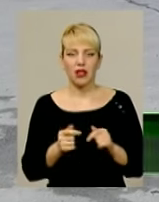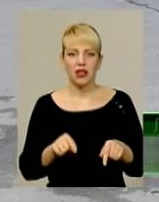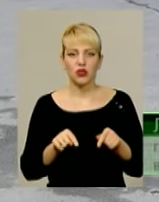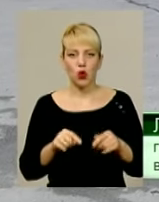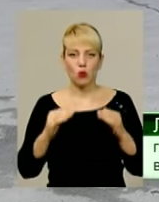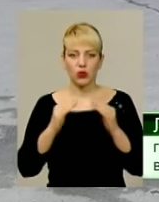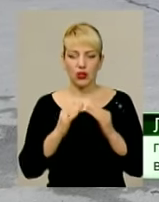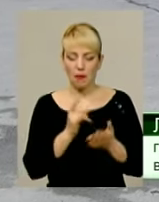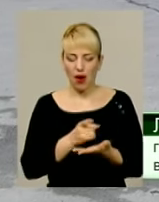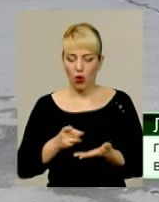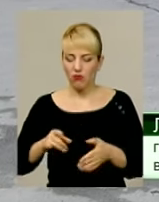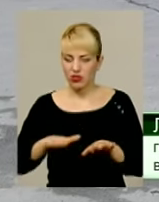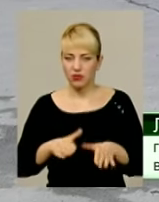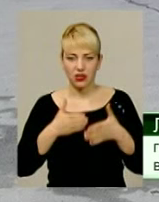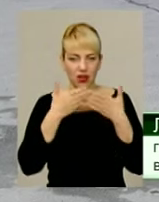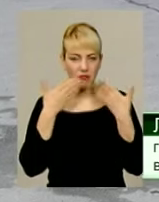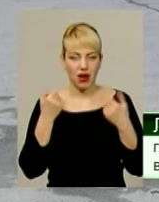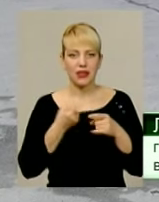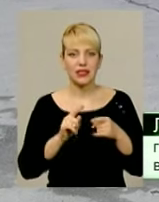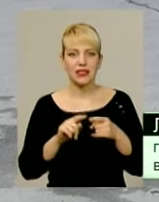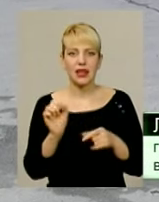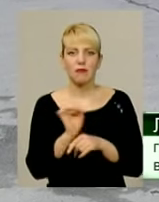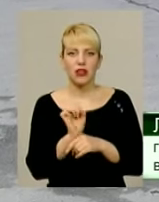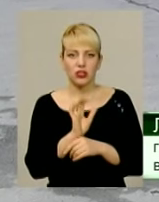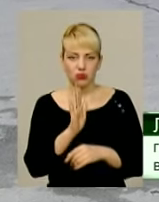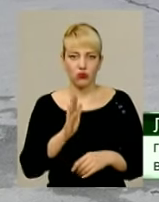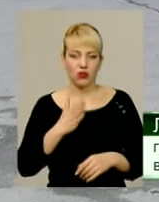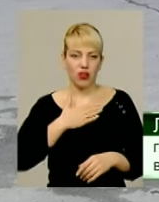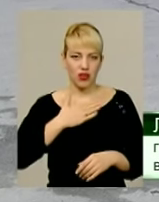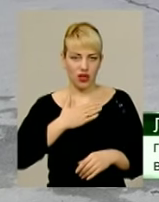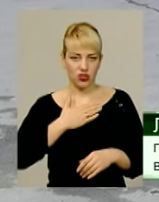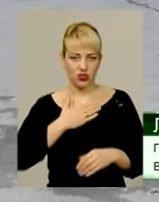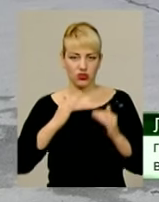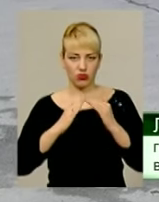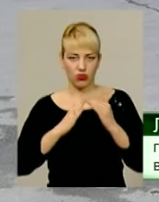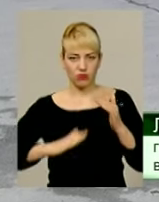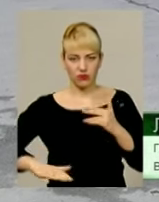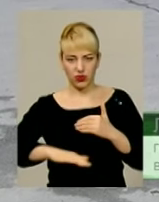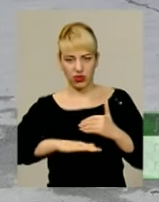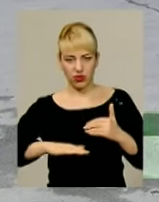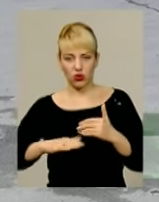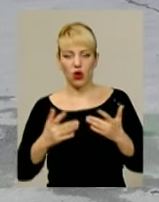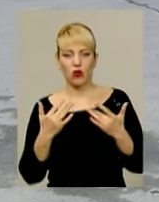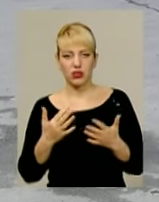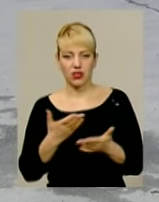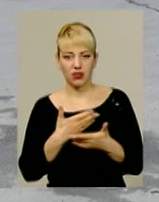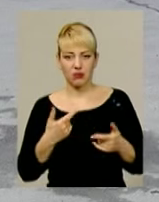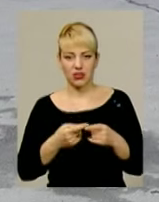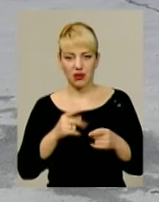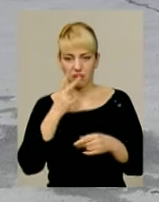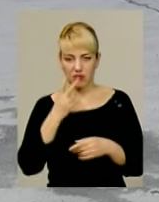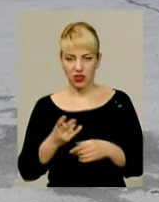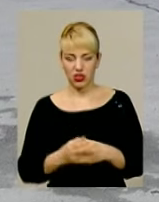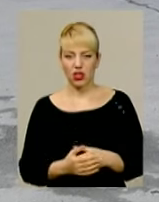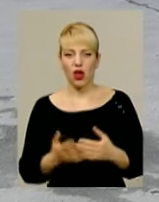місць немає. І всі машини будуть стояти на нашій площадці. Оскільки це ми вже бачили, коли